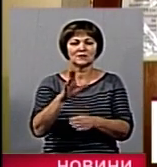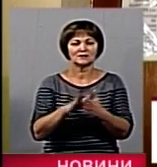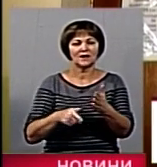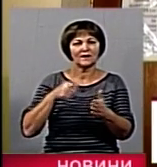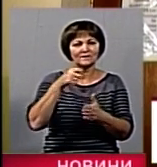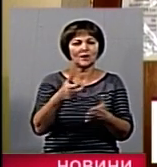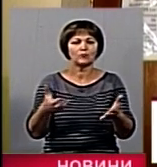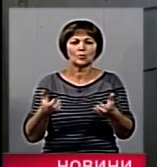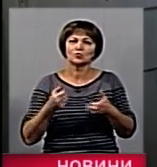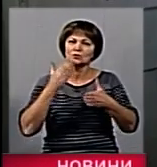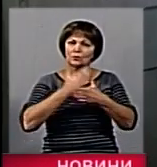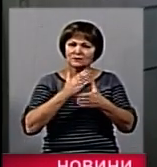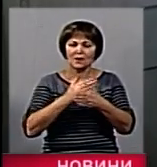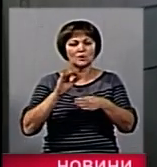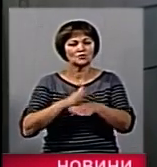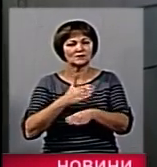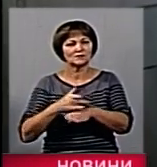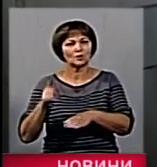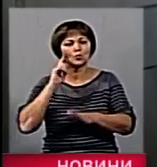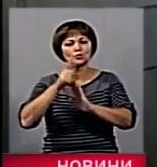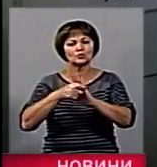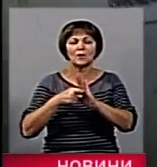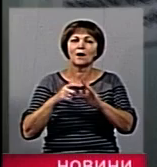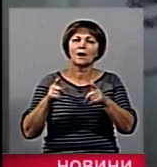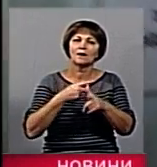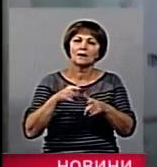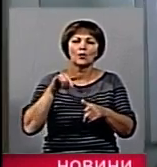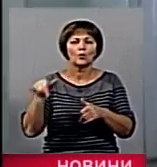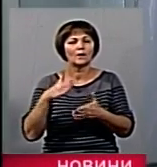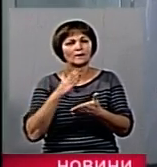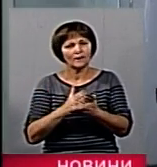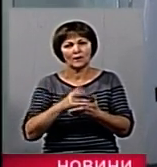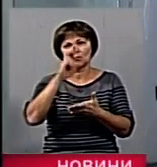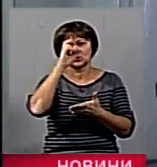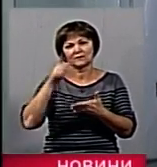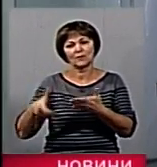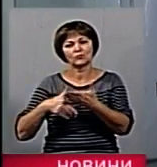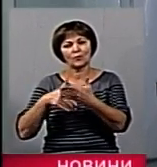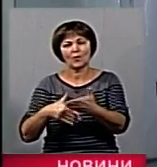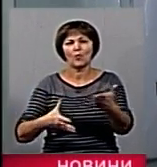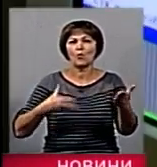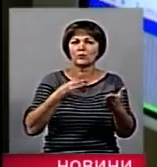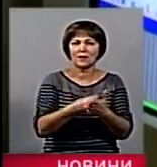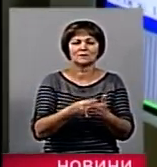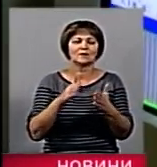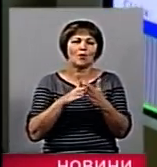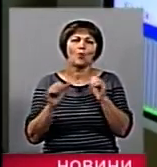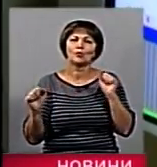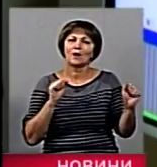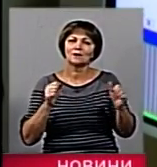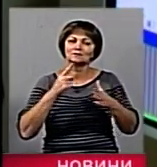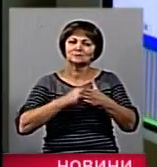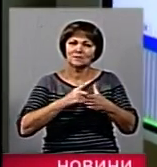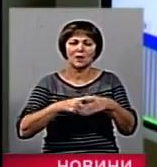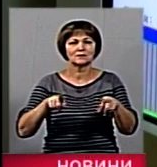заяву на отримання субсидії, частина – дізнаватися, чи нараховано їм цьогоріч державну допомогу для оплати комунальних послуг. Такий